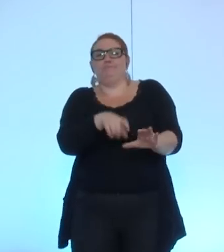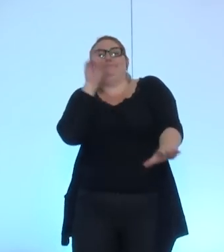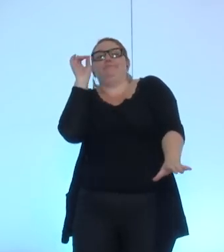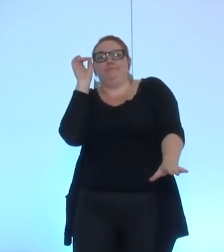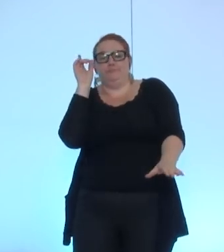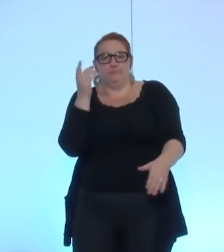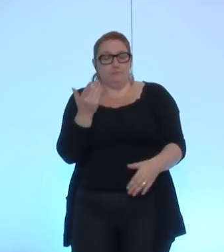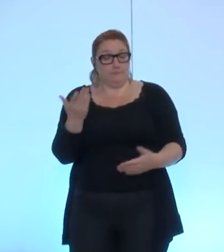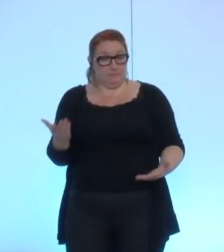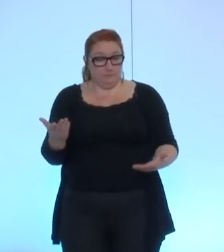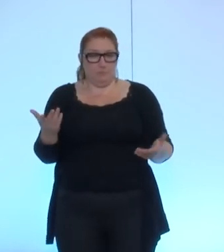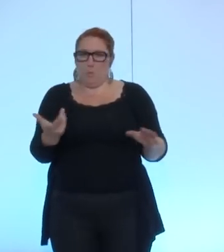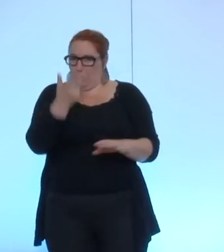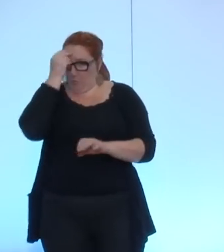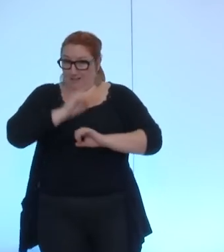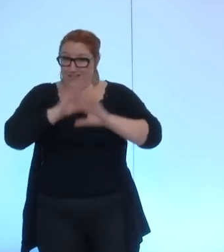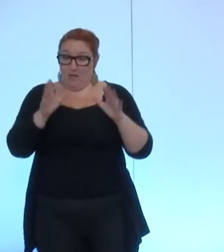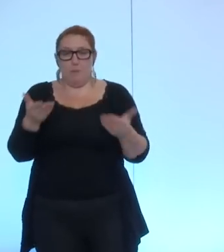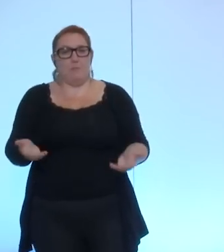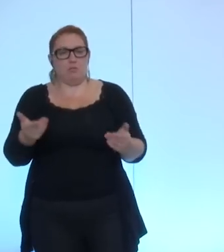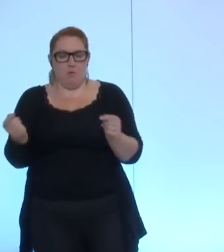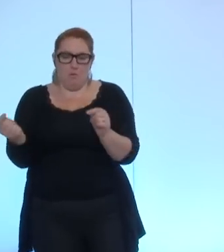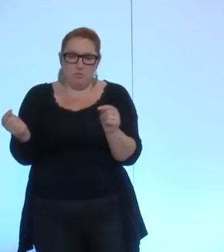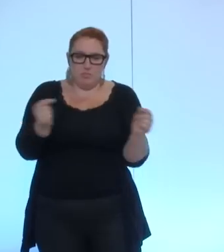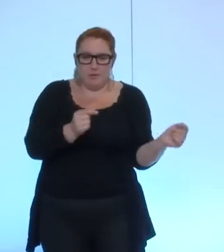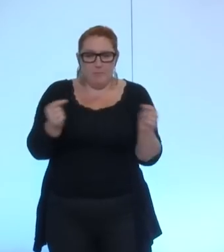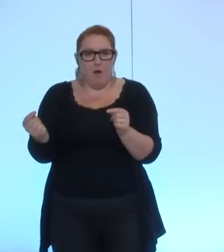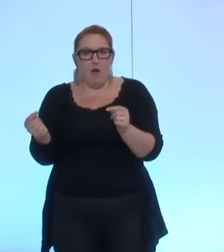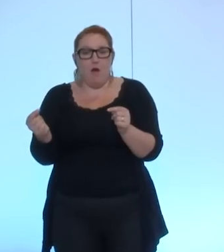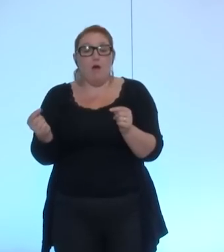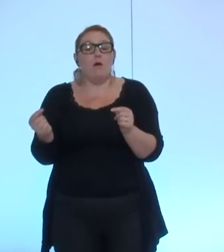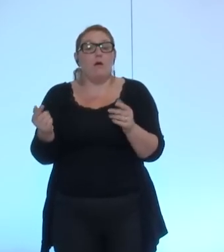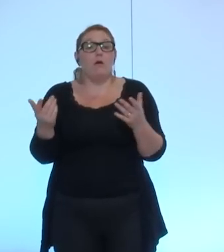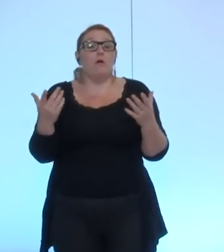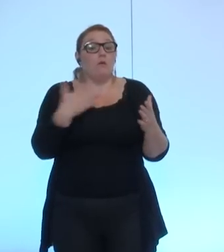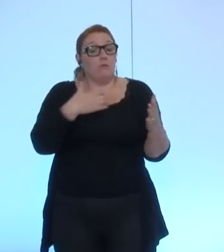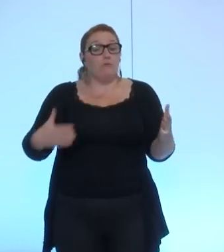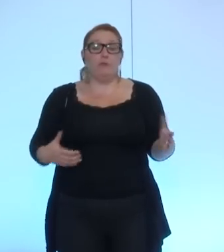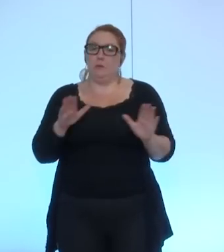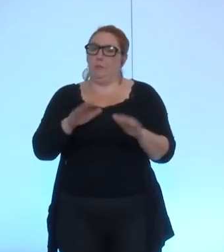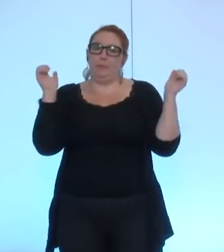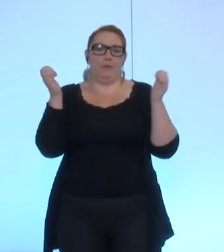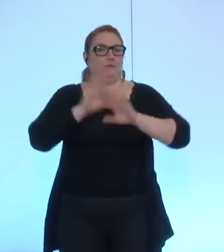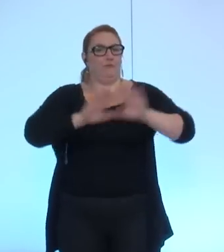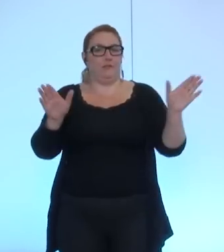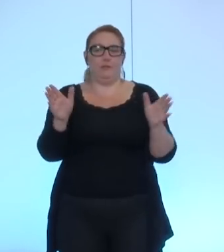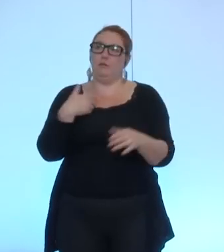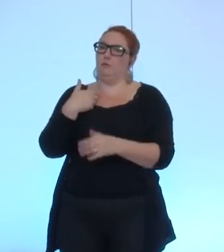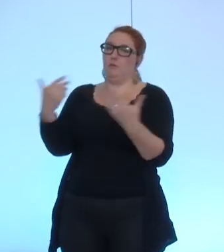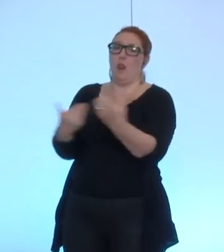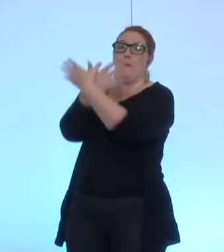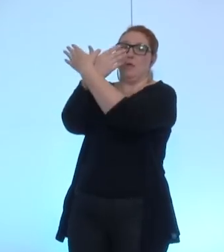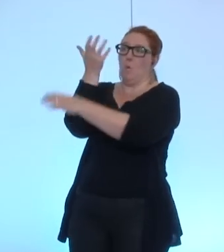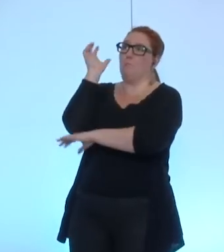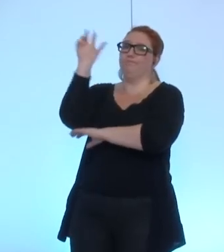dorénavant porté, nous l'avons bien compris, au sein de la métro future métropole. Là-dessus, il n'y pas de contestation à